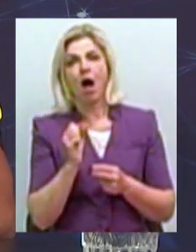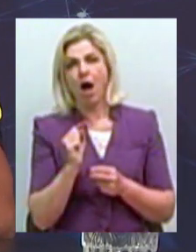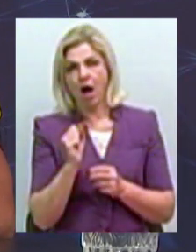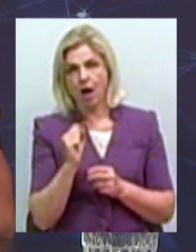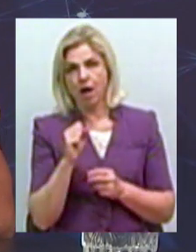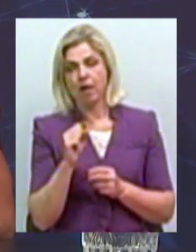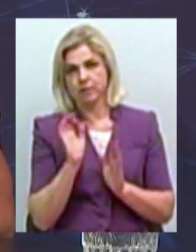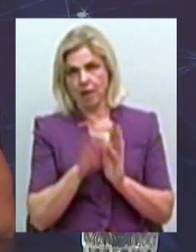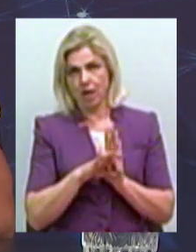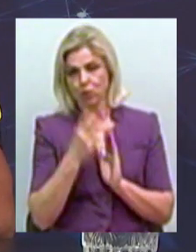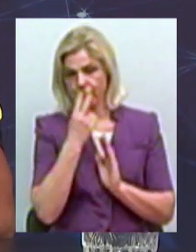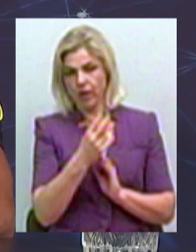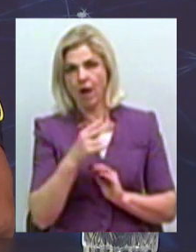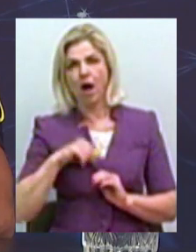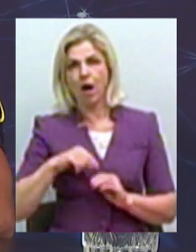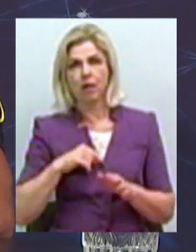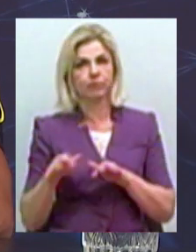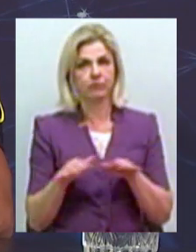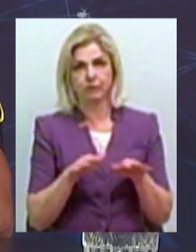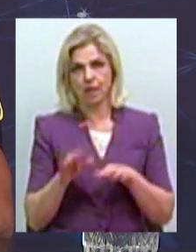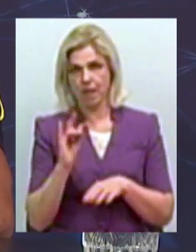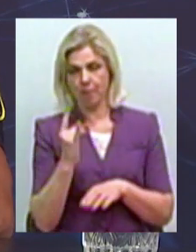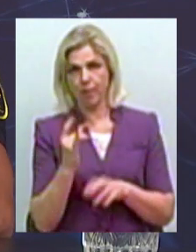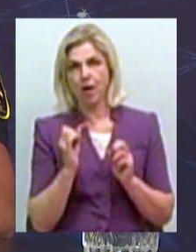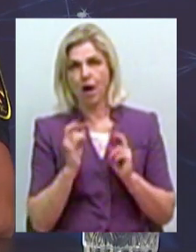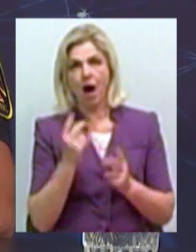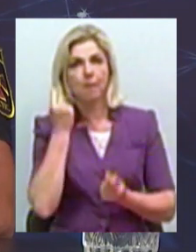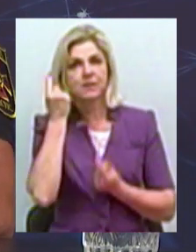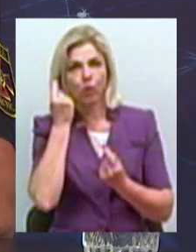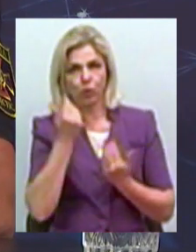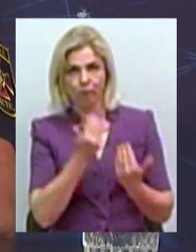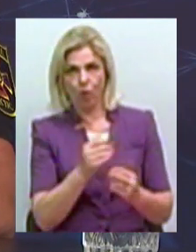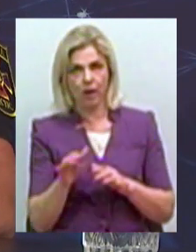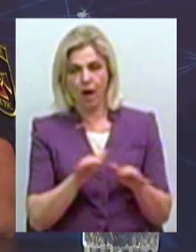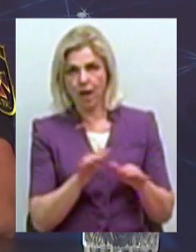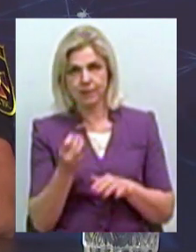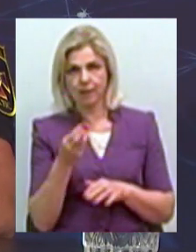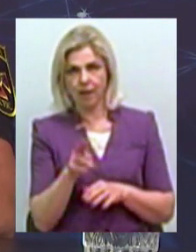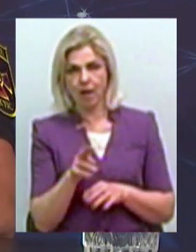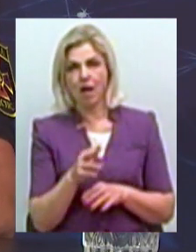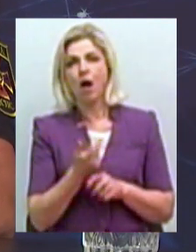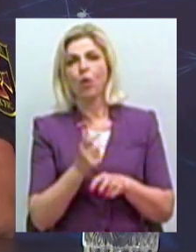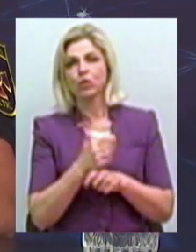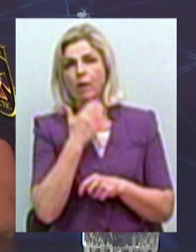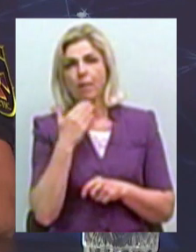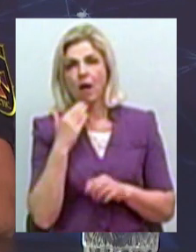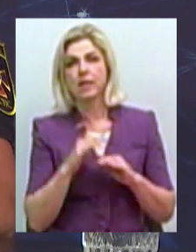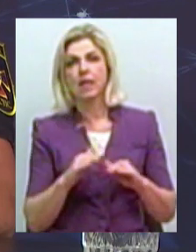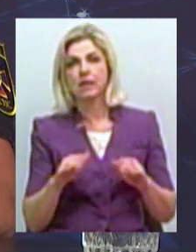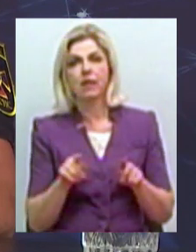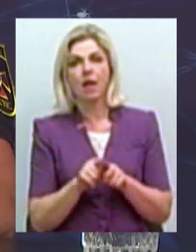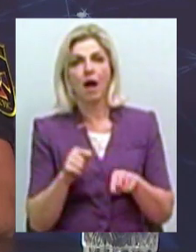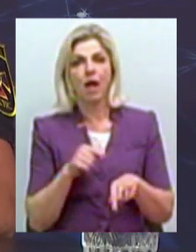бачимо дитину психологічно, як вона відреагує. Крім того, ми бачимо, багато діток так реагували,